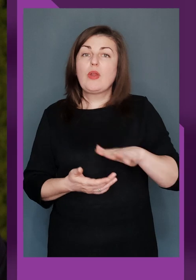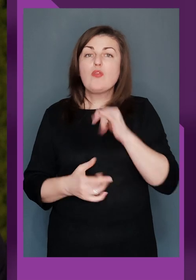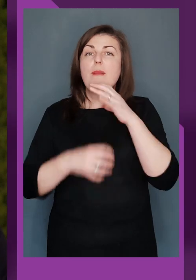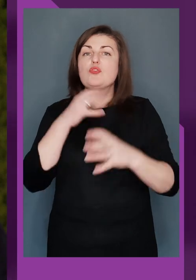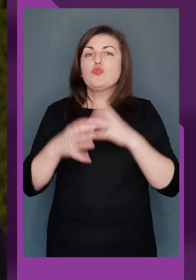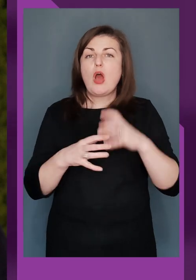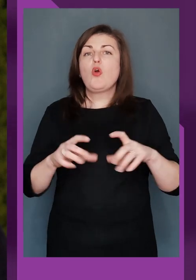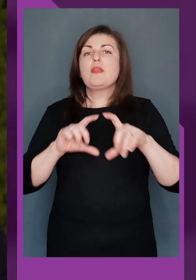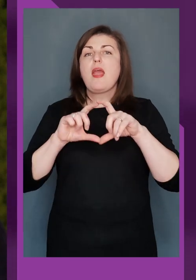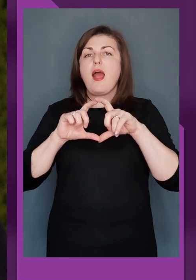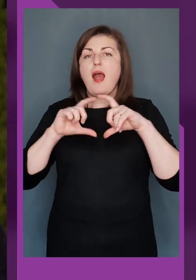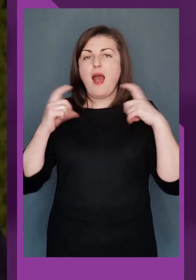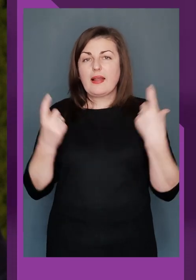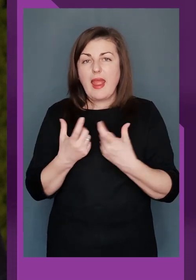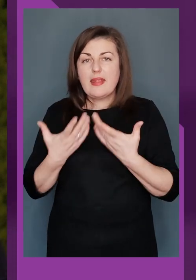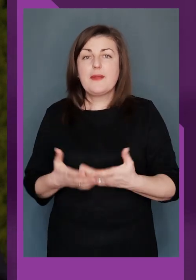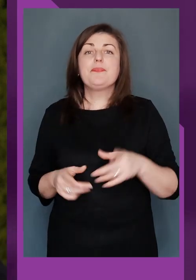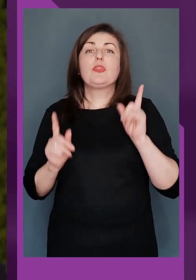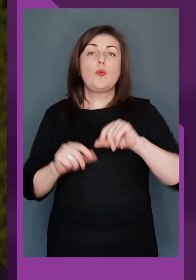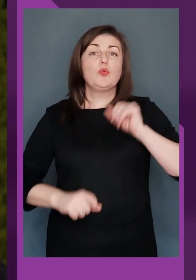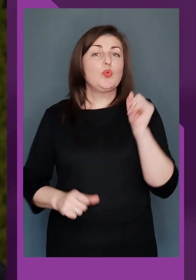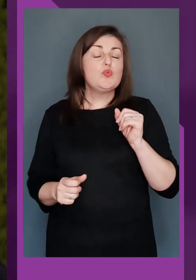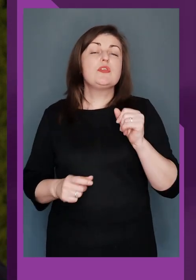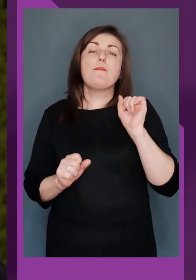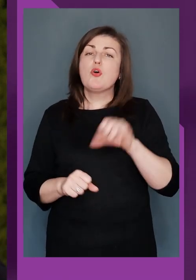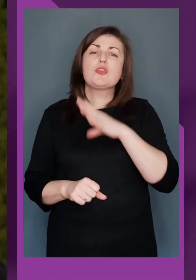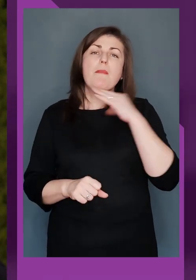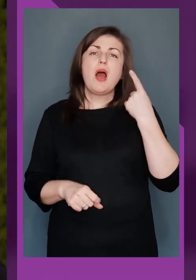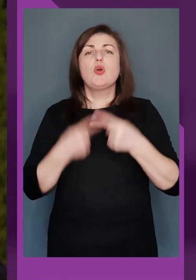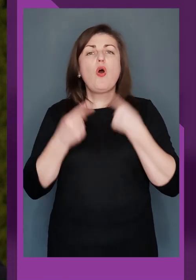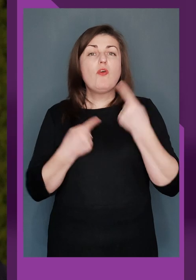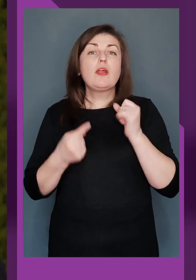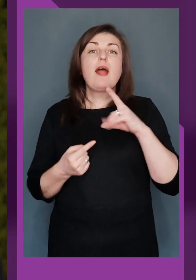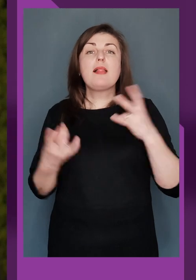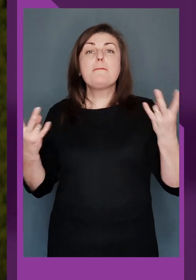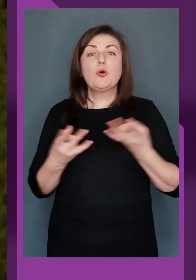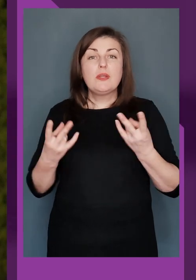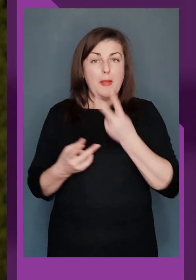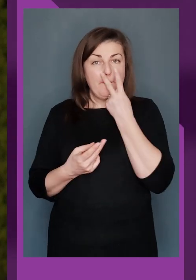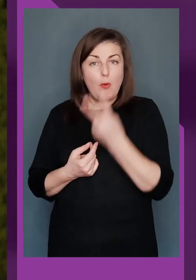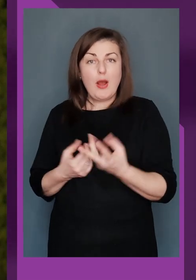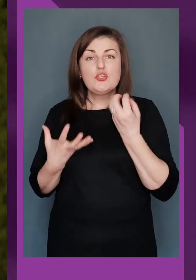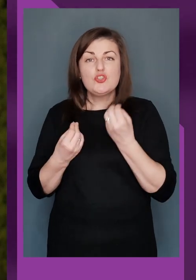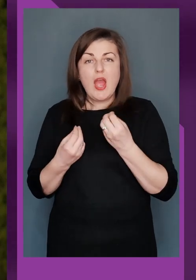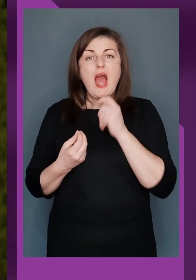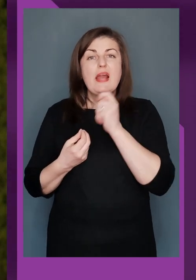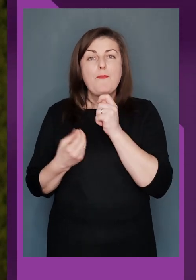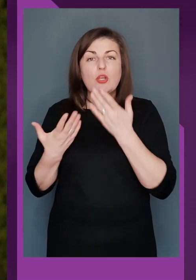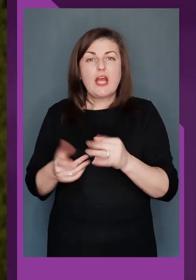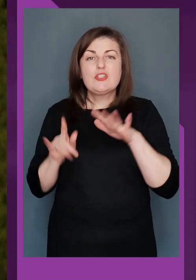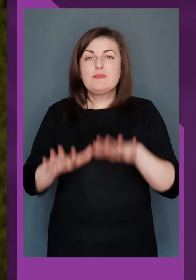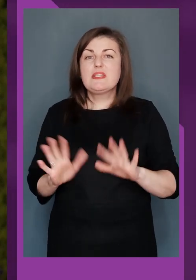Україну на міжнародній арені, а тому, друзі, знаєте, можна багато говорити, але потрібно побачити ще